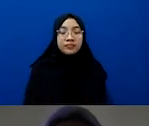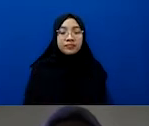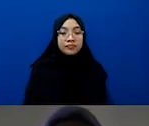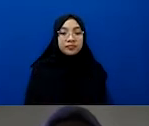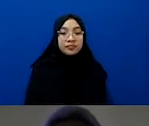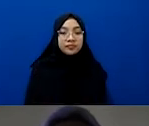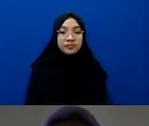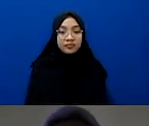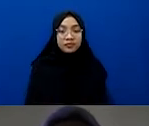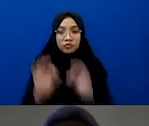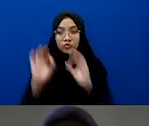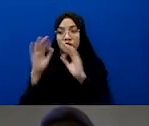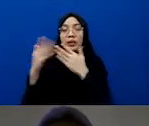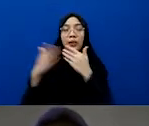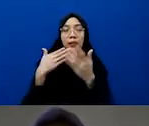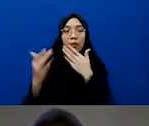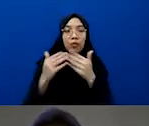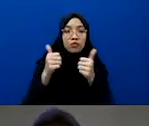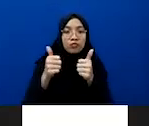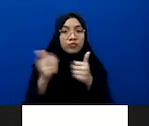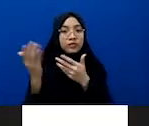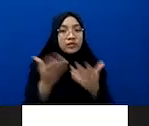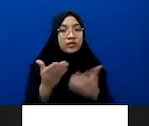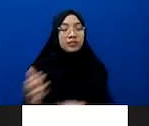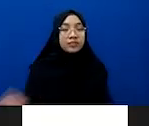Enggak apa-apa Mbak. Bisa setelah.